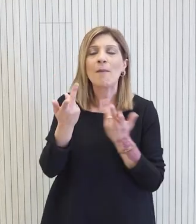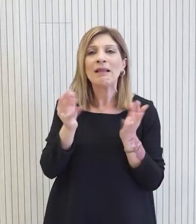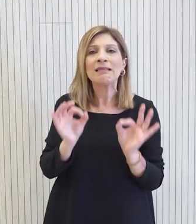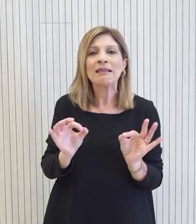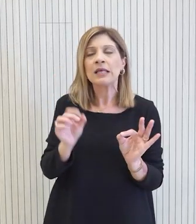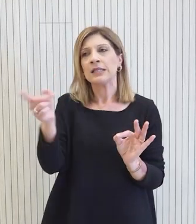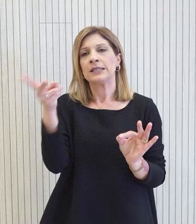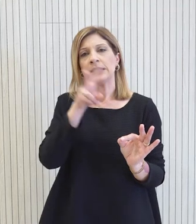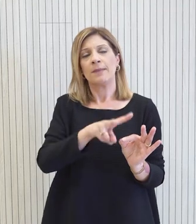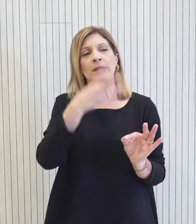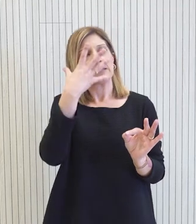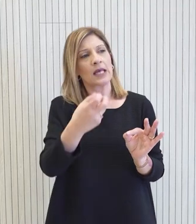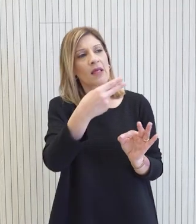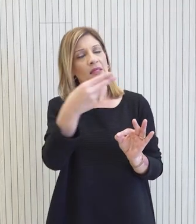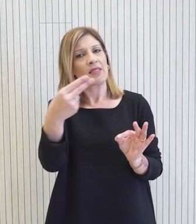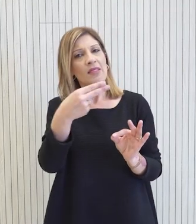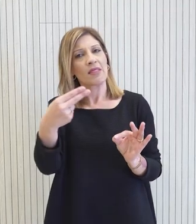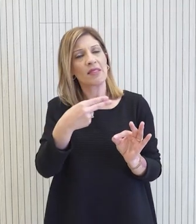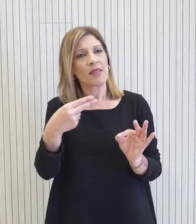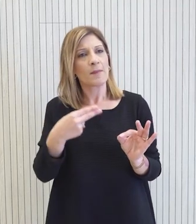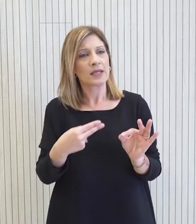Υπάρχουν κάποια ζητήματα σε σχέση με την